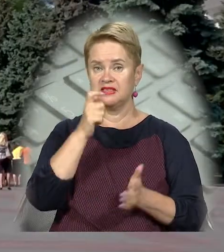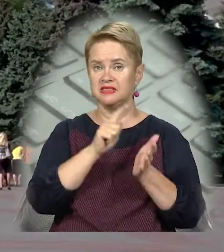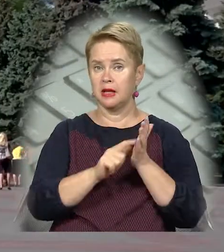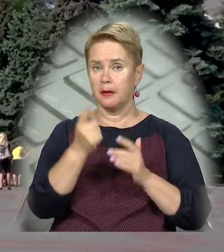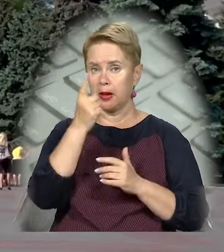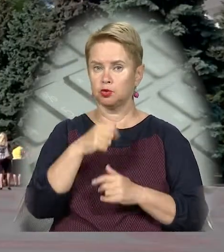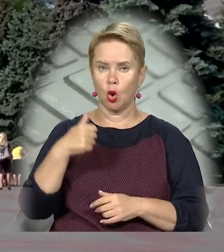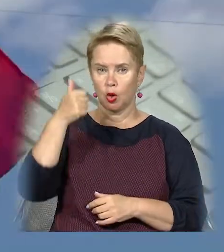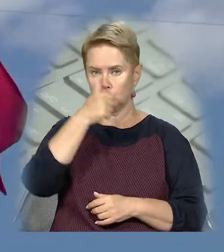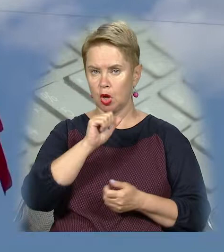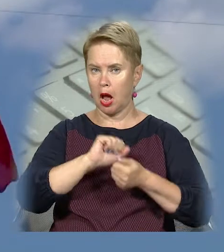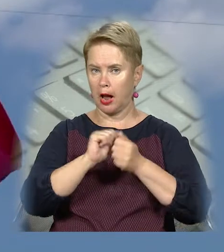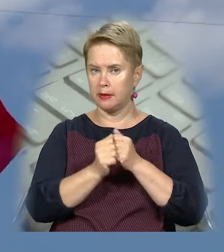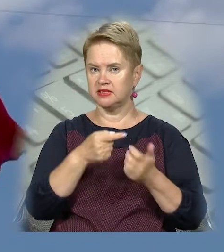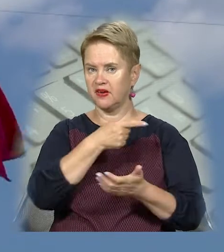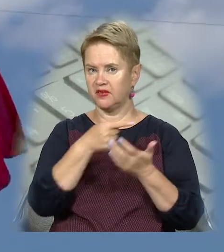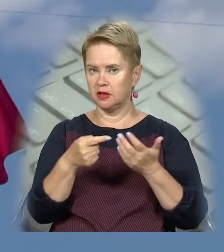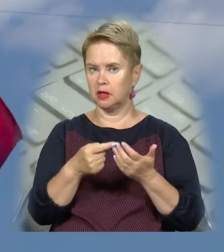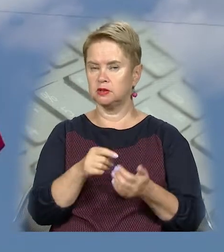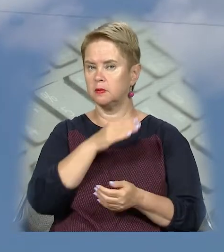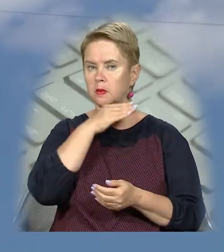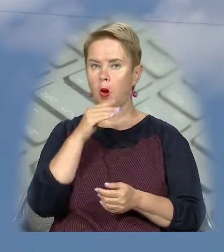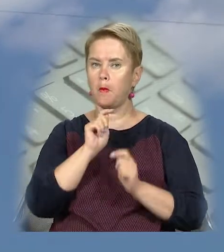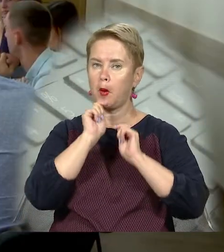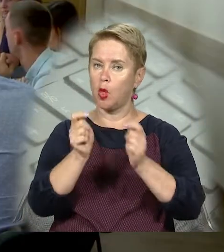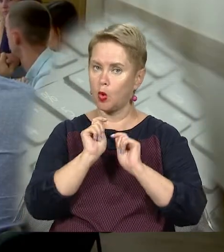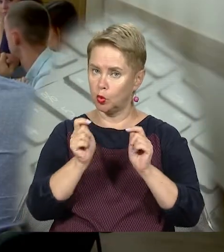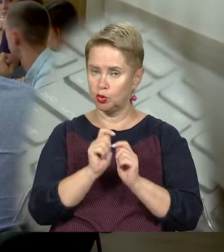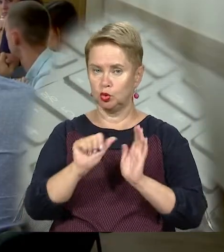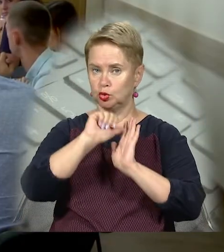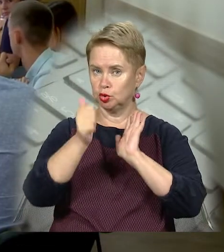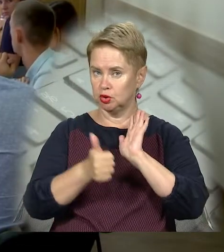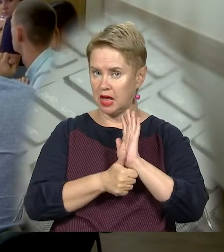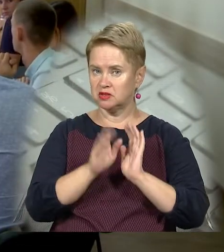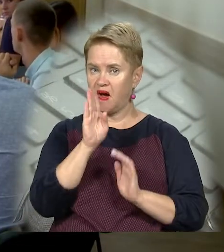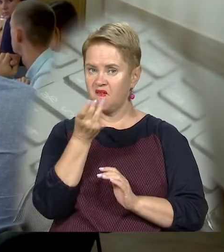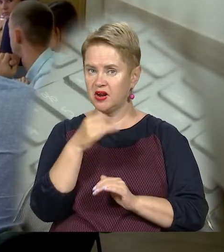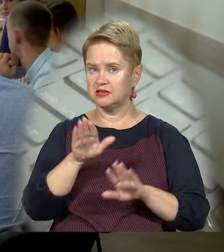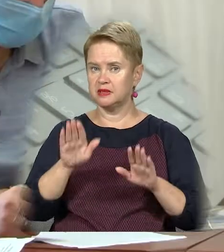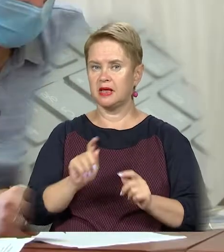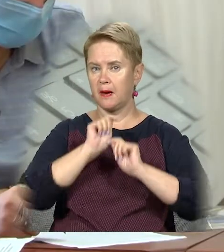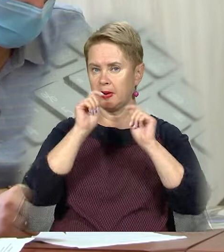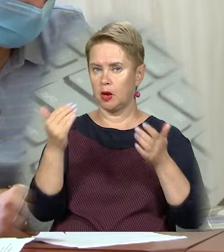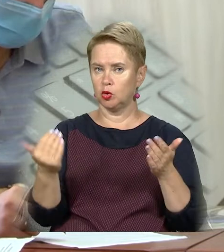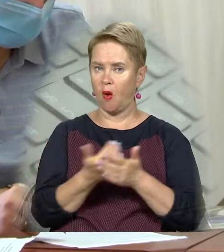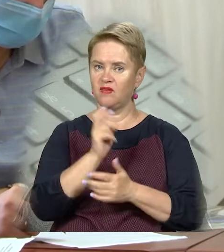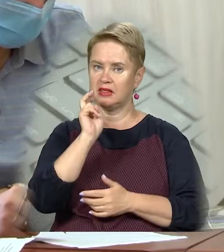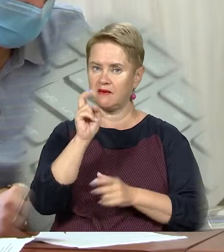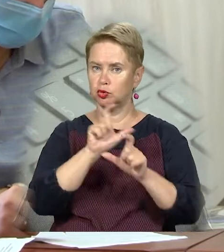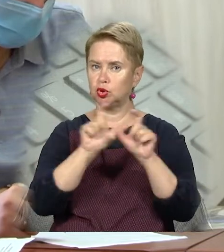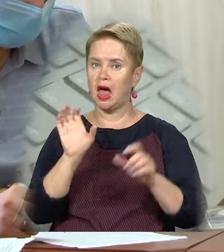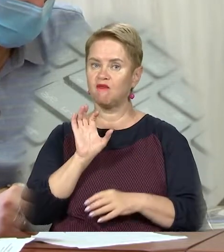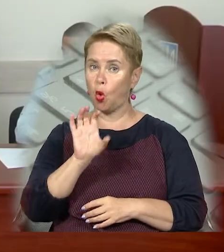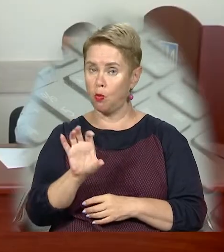271-й річницю Кам'янське відзначить з купою приємних подарунків. 16 вересня містянам презентують нові трамваї та